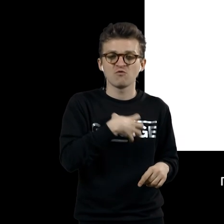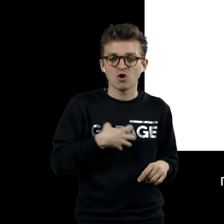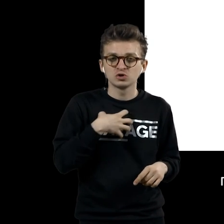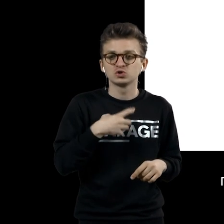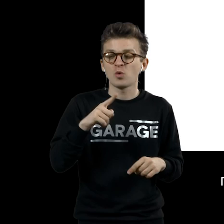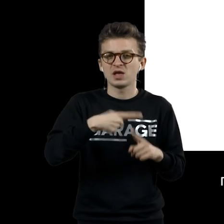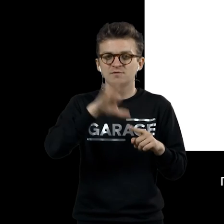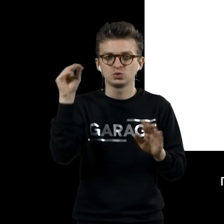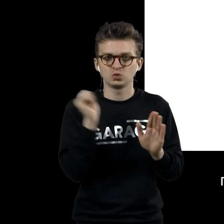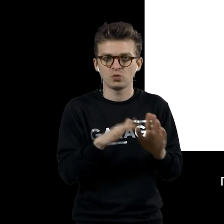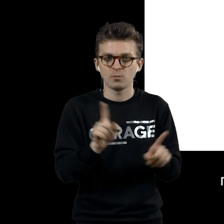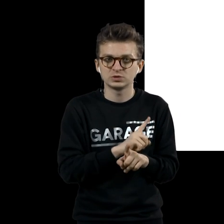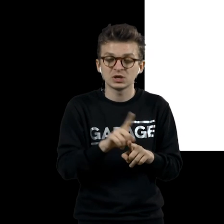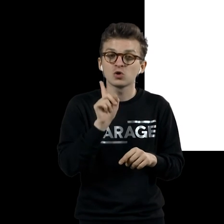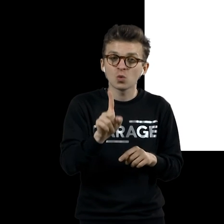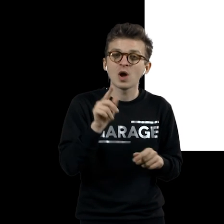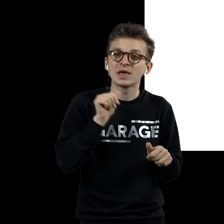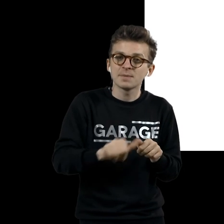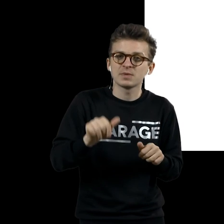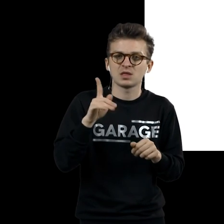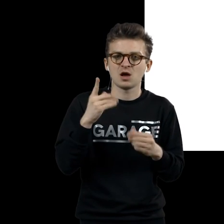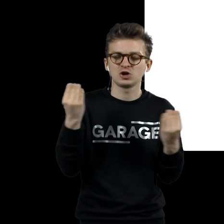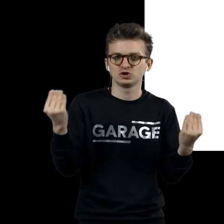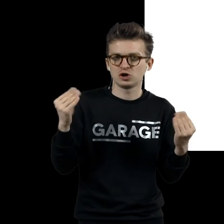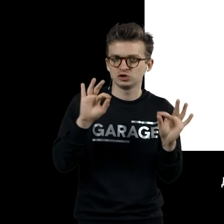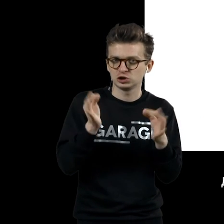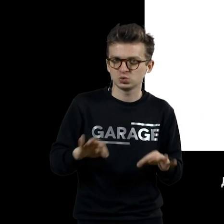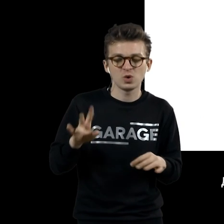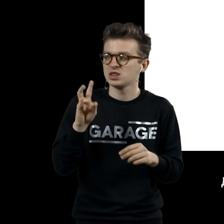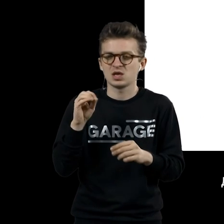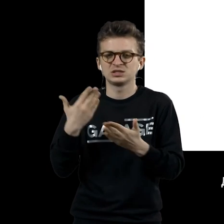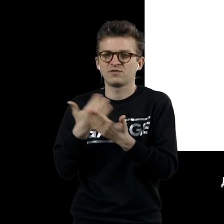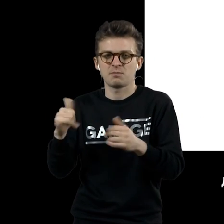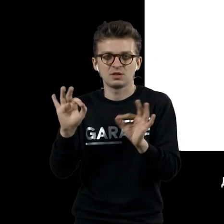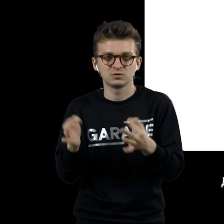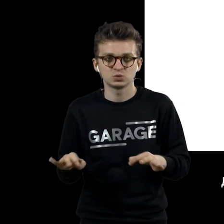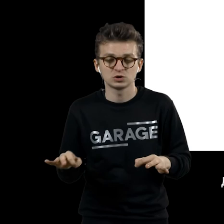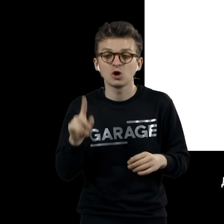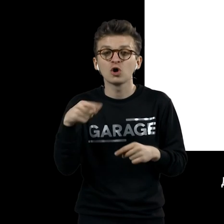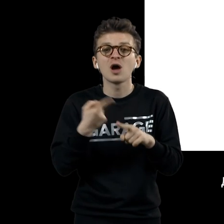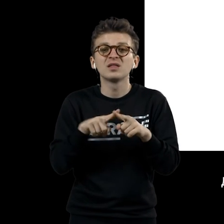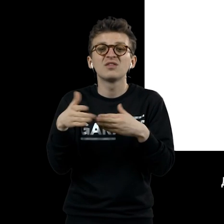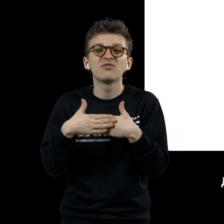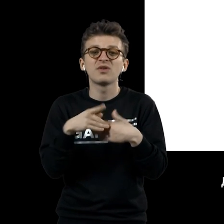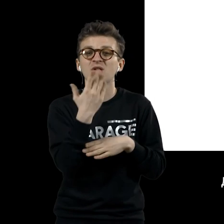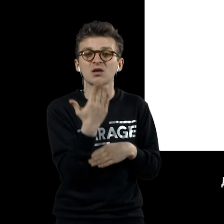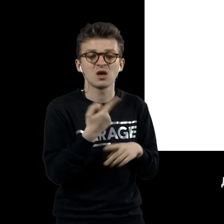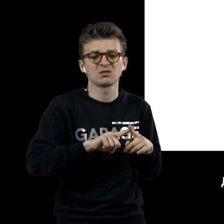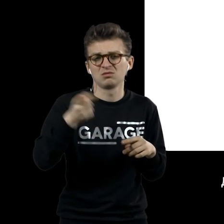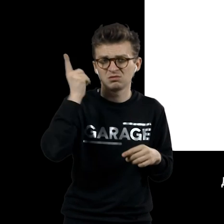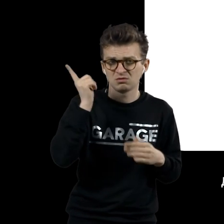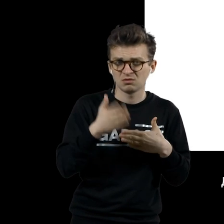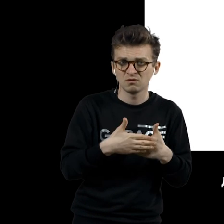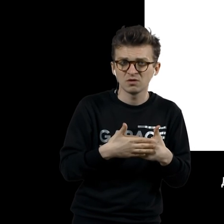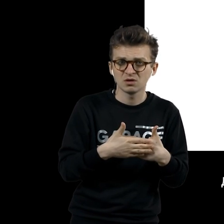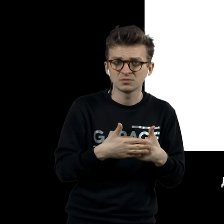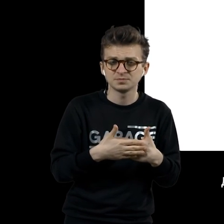но оказались и в музее изящных искусств, а не в музее современного искусства. И даже эта дверь, которая там стоит, это старинная дверь,